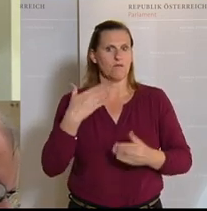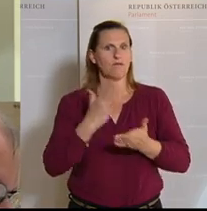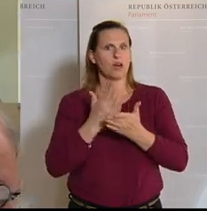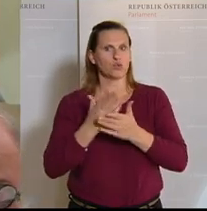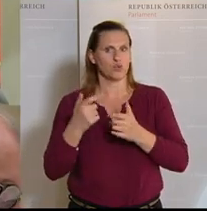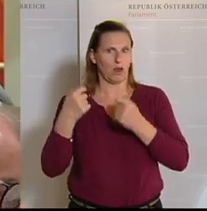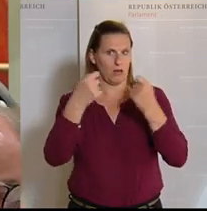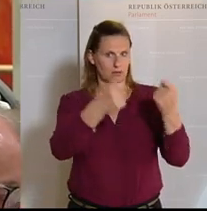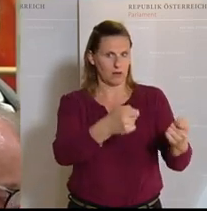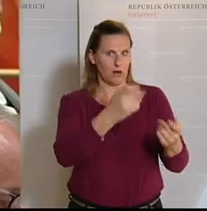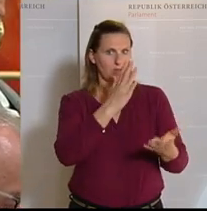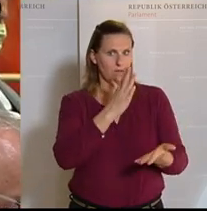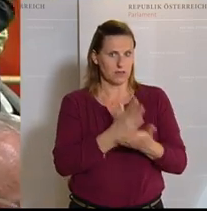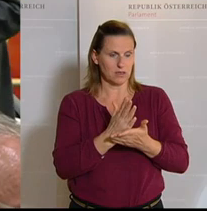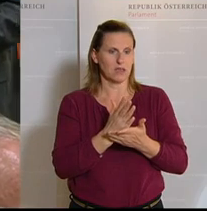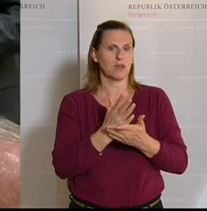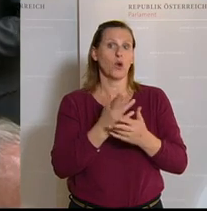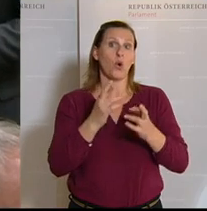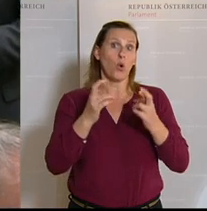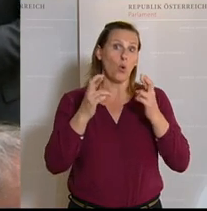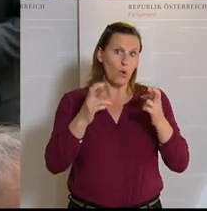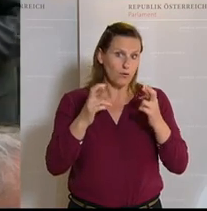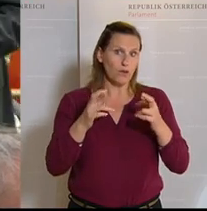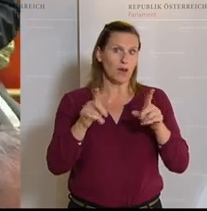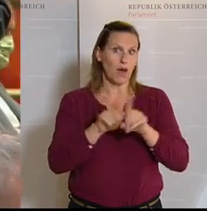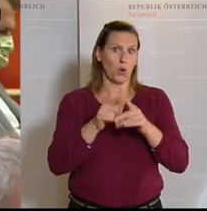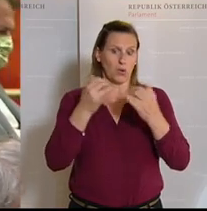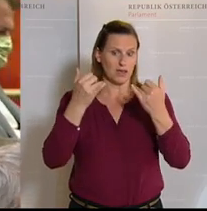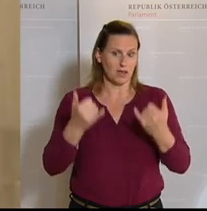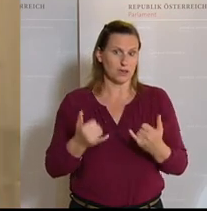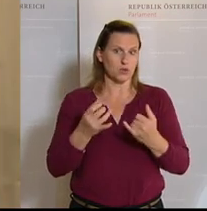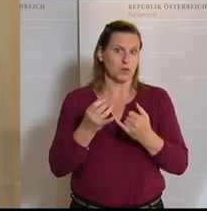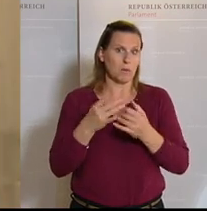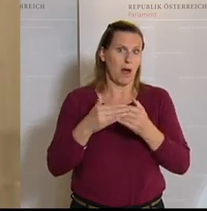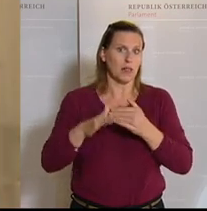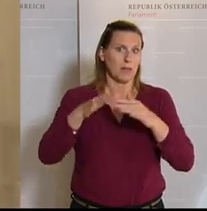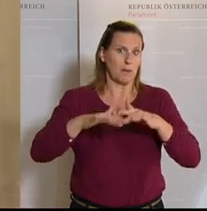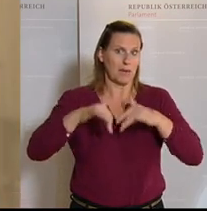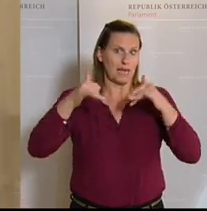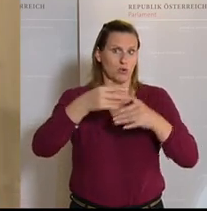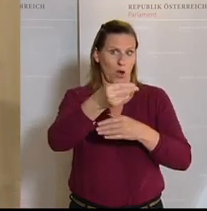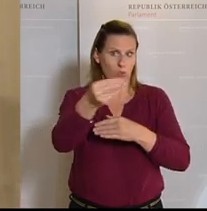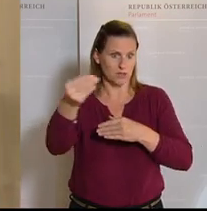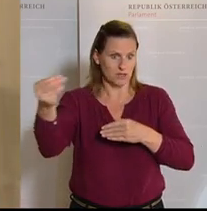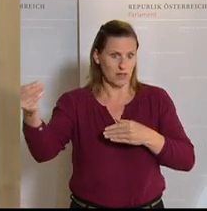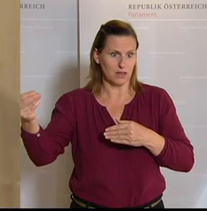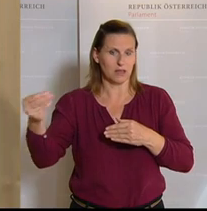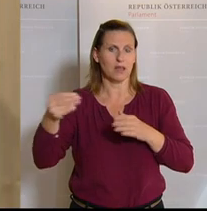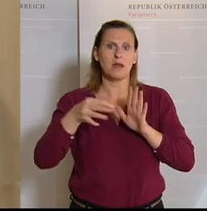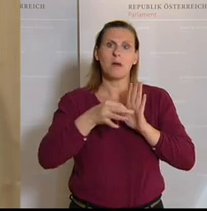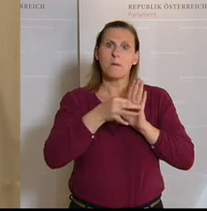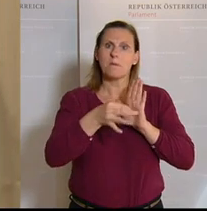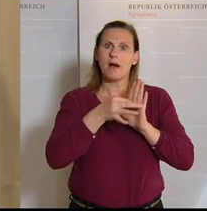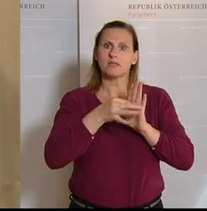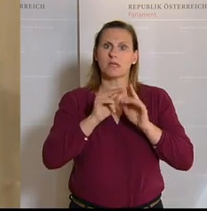eingebracht und wird hoffentlich gerade oder bald im Plenum verteilt. Die Maßnahmen